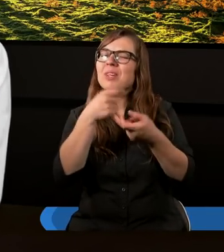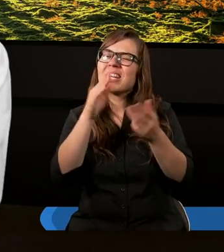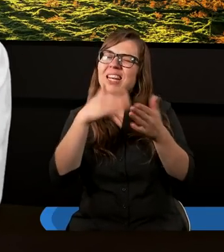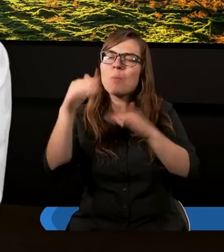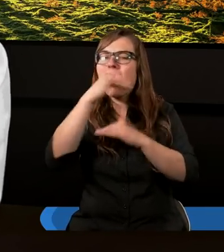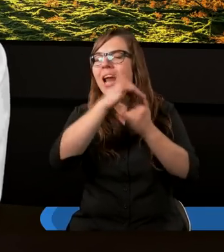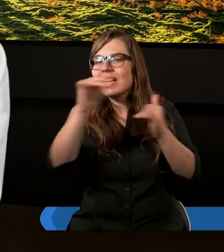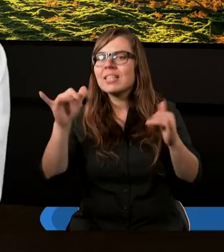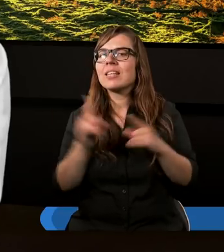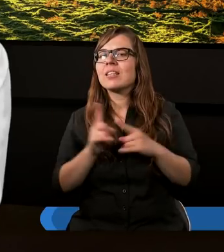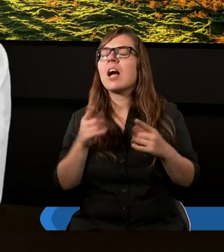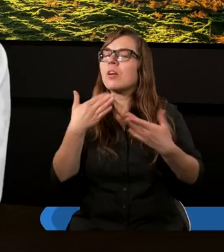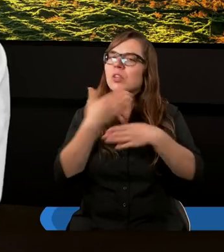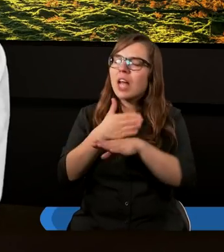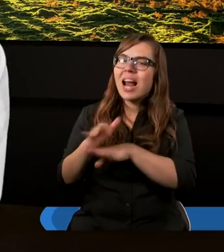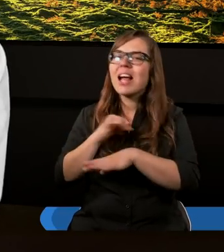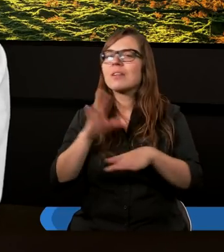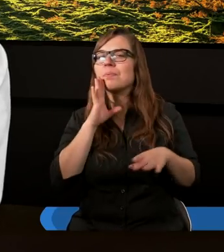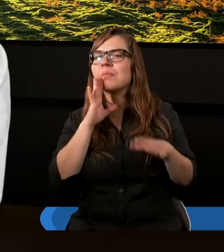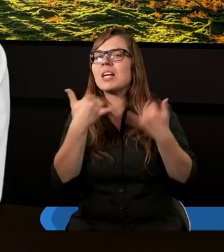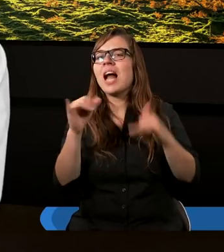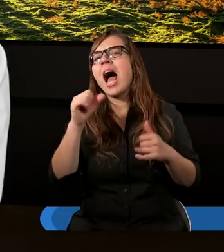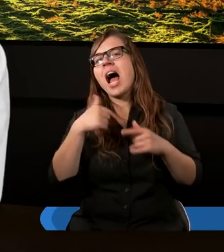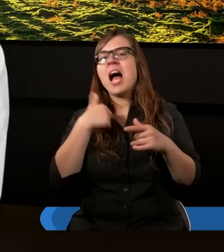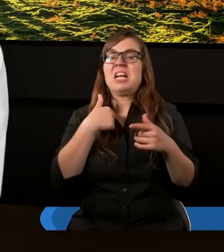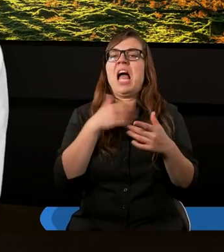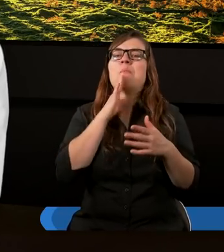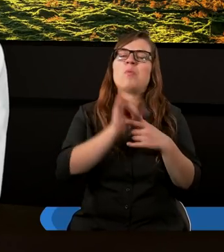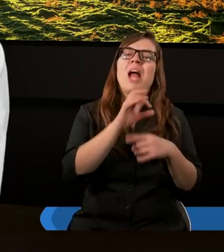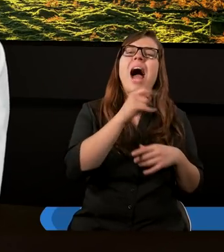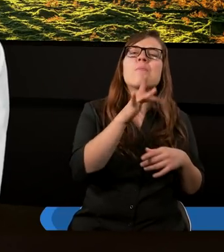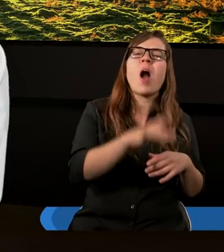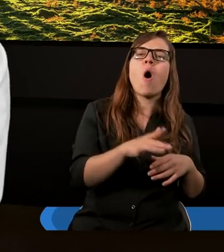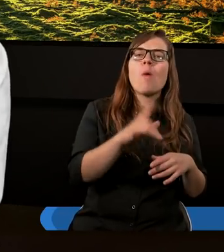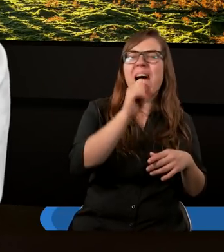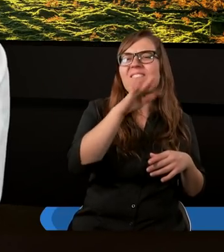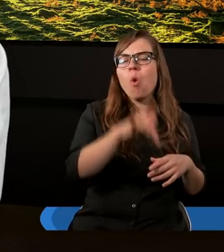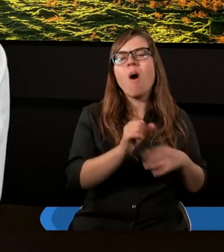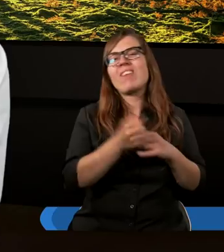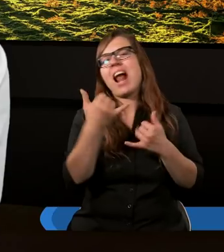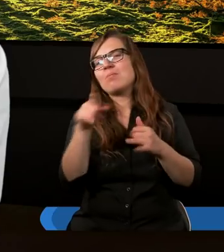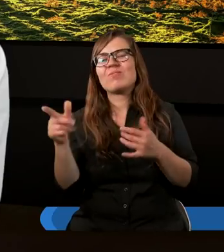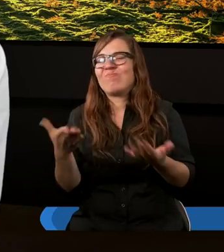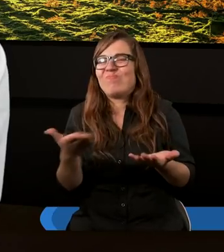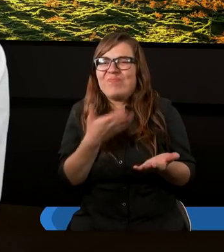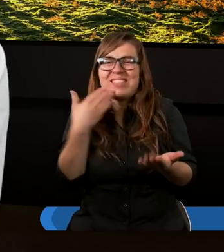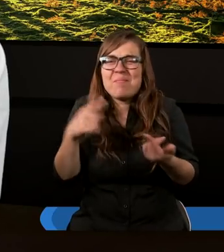Więc samo to takie dzielenie, że ja jestem Pawłowy, długi, kogoś innego tam, no nie miało większego sensu, bo to wszyscy